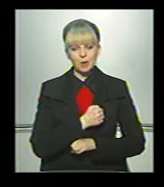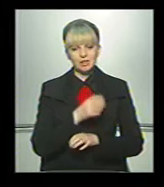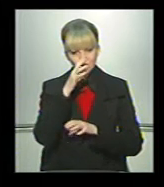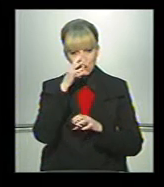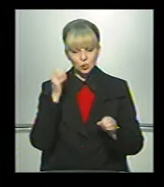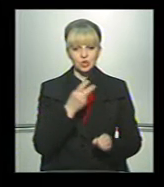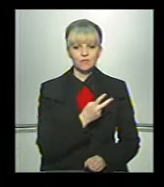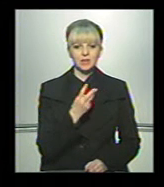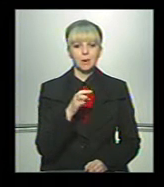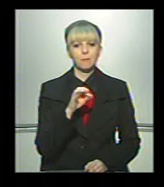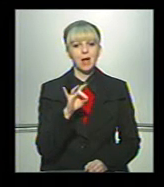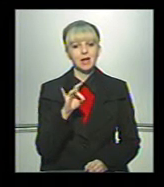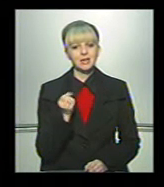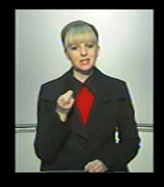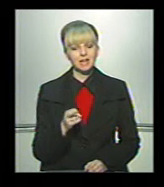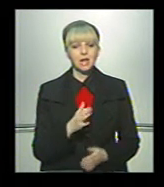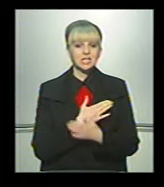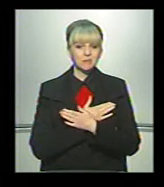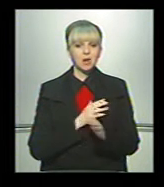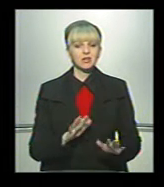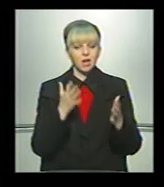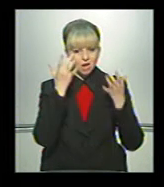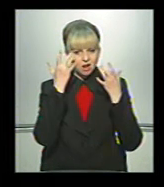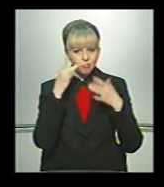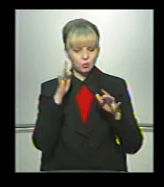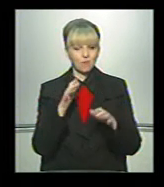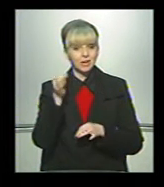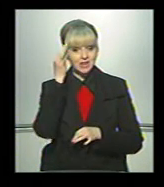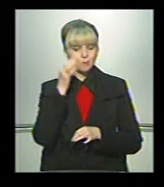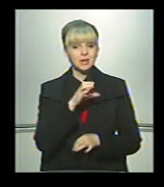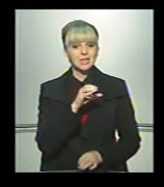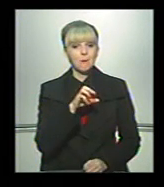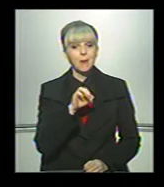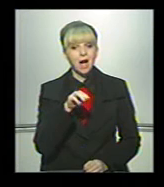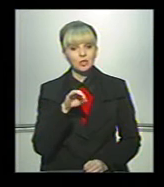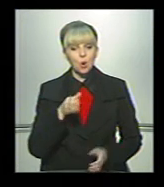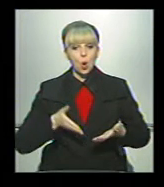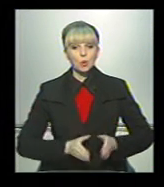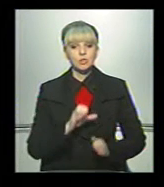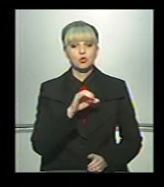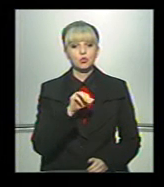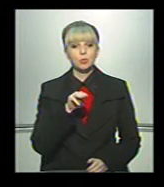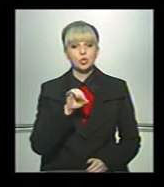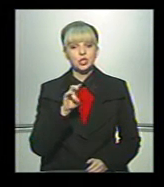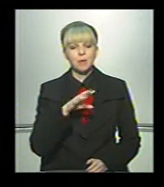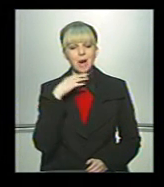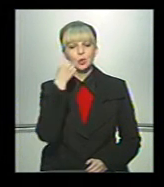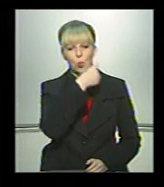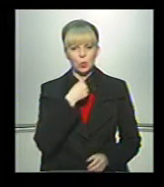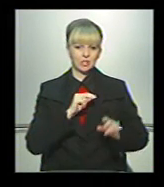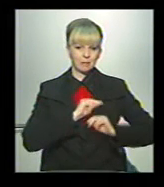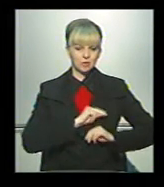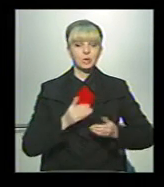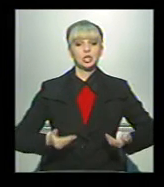вночі 23 березня. Смерть настала раптово. Нагадаємо, Сергій Батюк родом із Сумщини, однак багато років